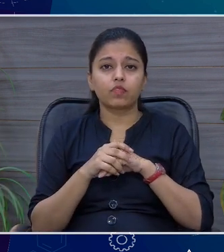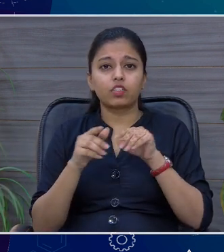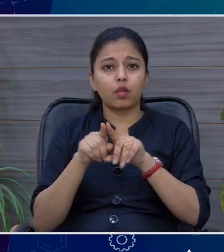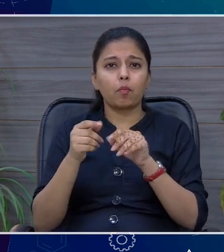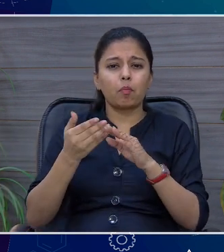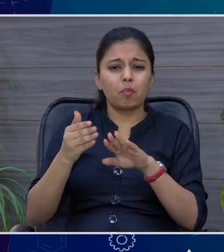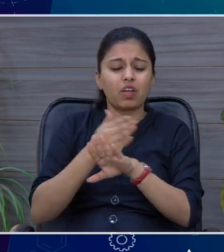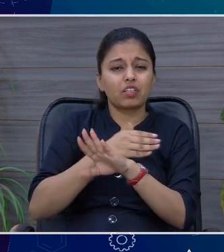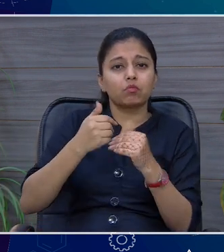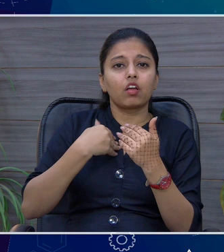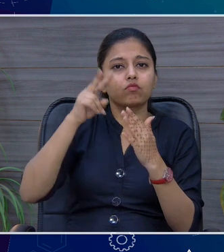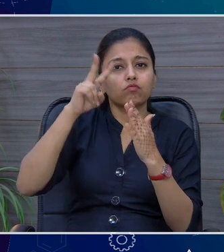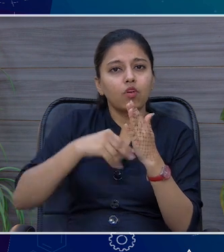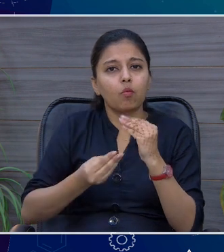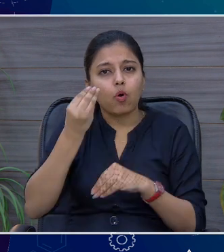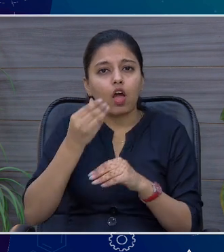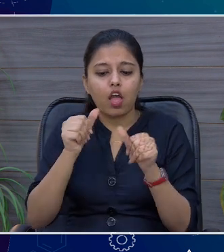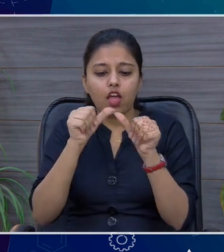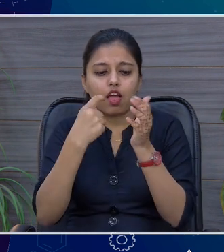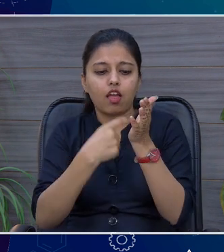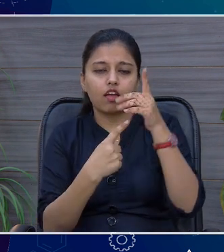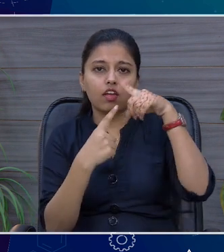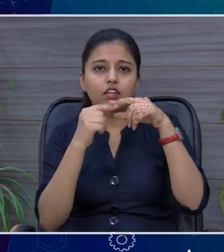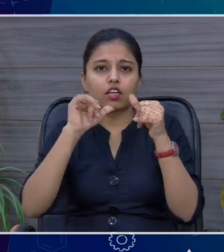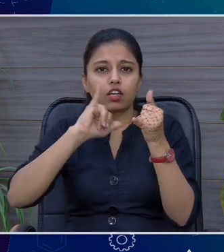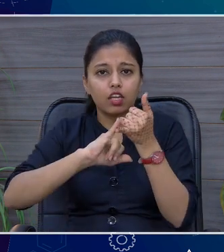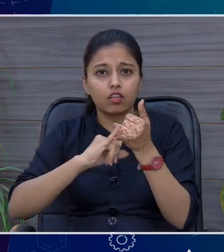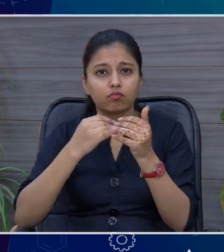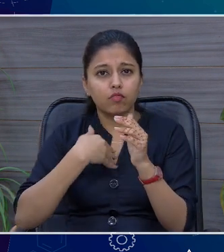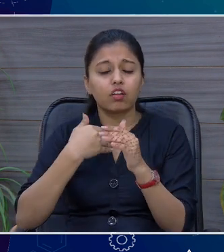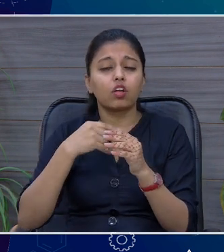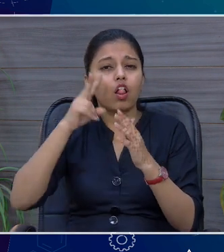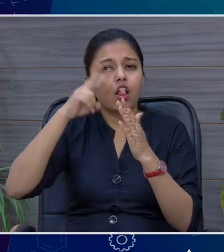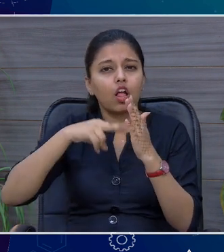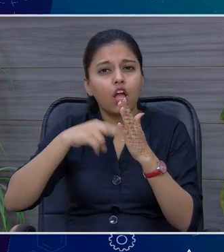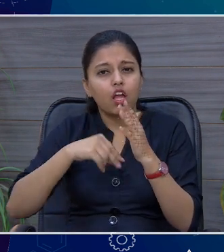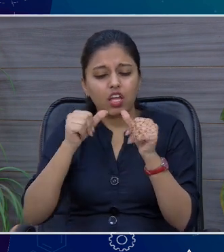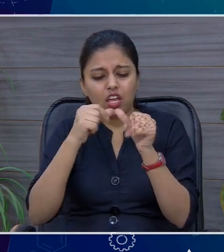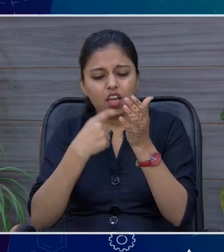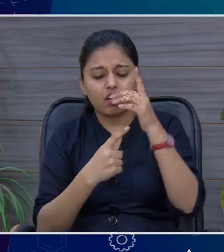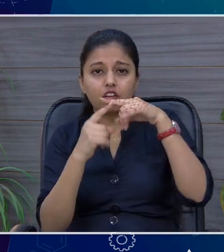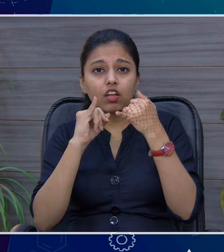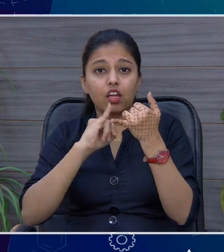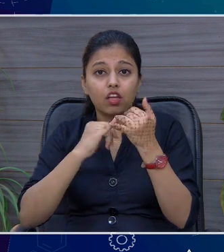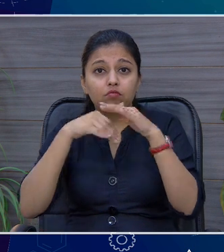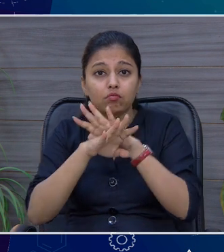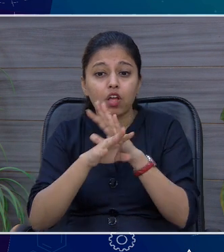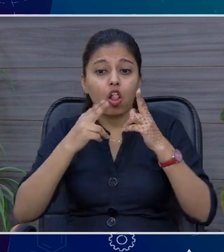बाद बाध बाक्लॉग्स थे मेरे, अश्कर आथ्स के सब्जेट्स को फिर भी आइ पर कोपड़ है, तो